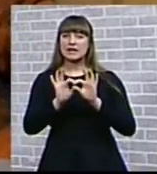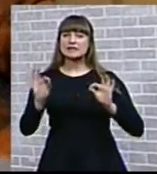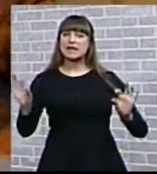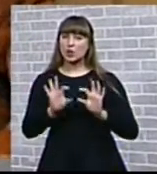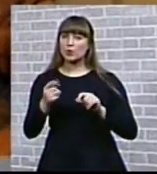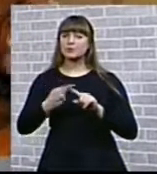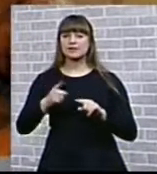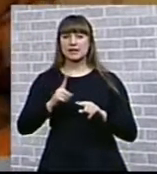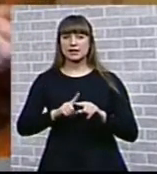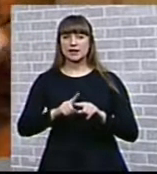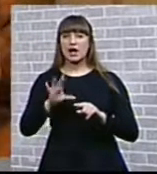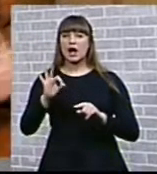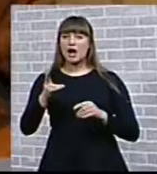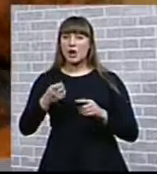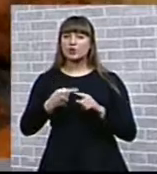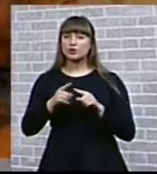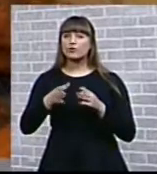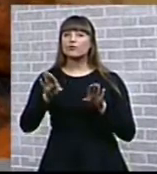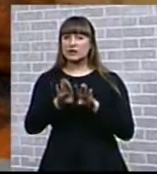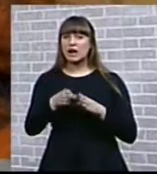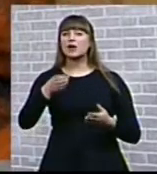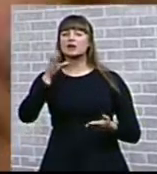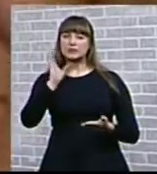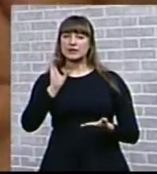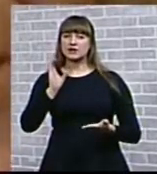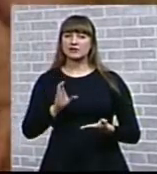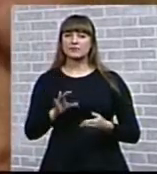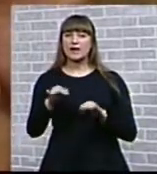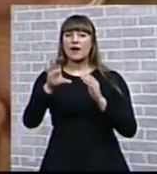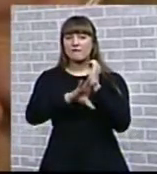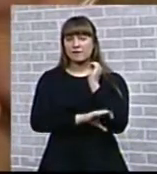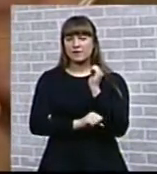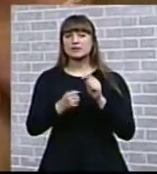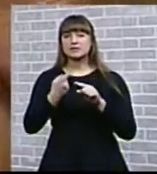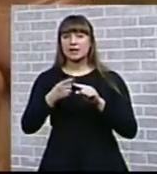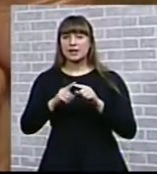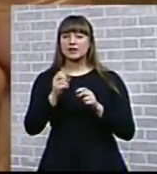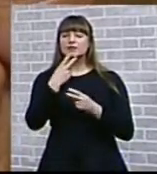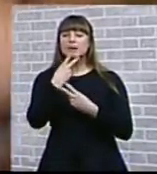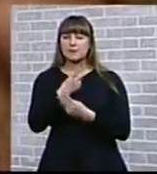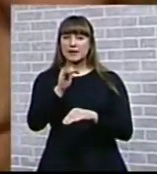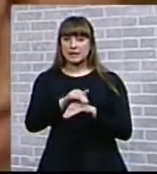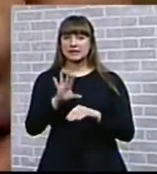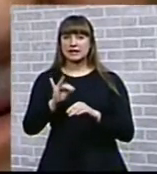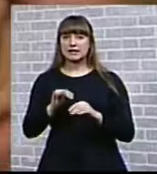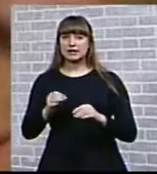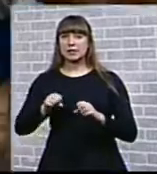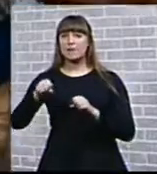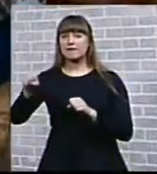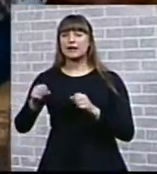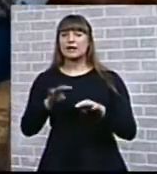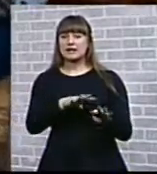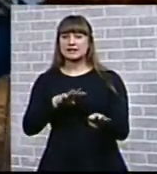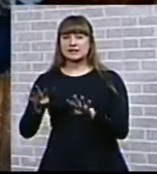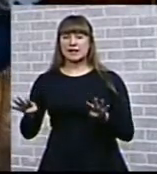соломы, а он ее, значит, так вот и пил. В конце концов, беглеца заметили и повели расстреливать. Миша решил